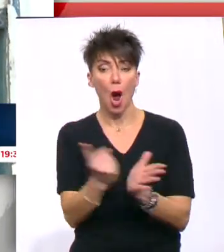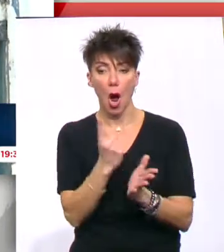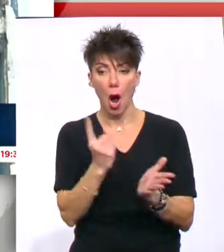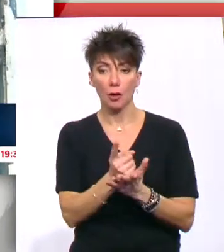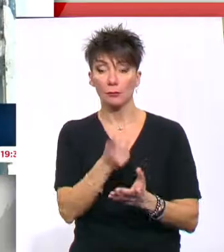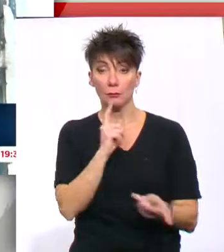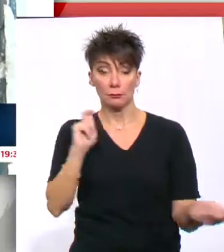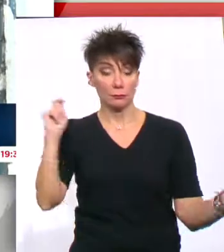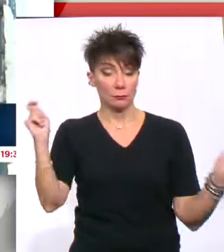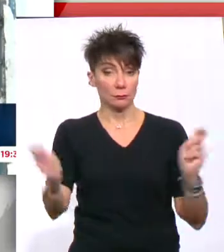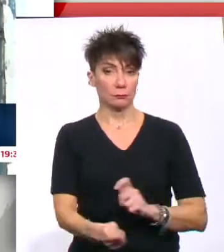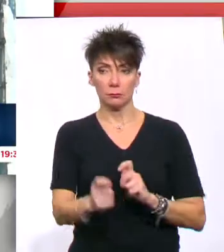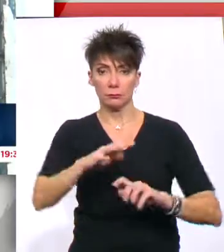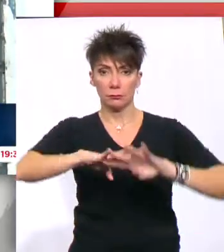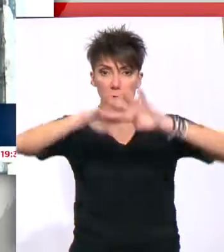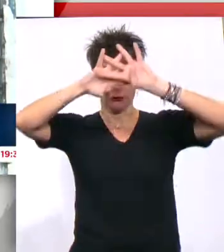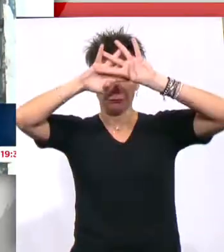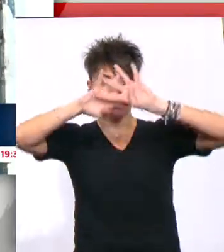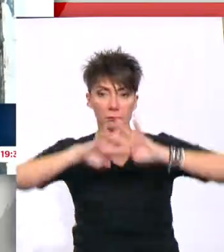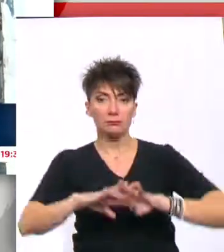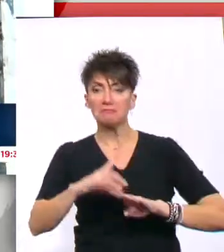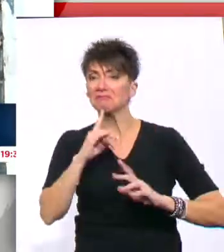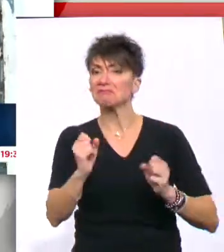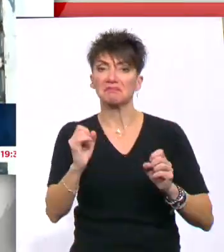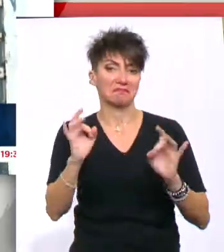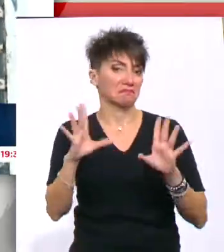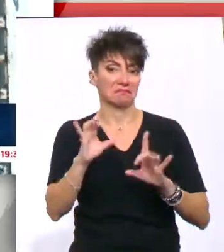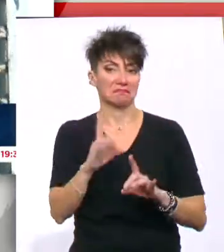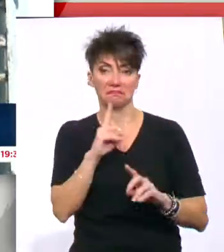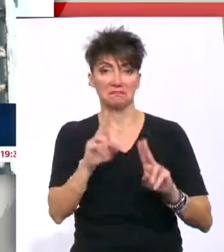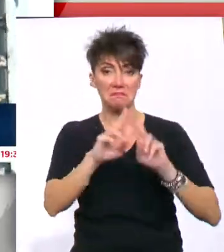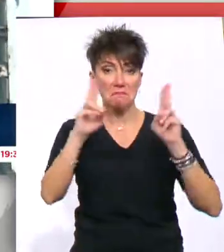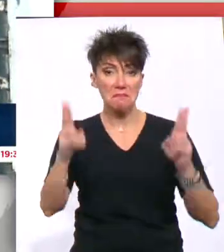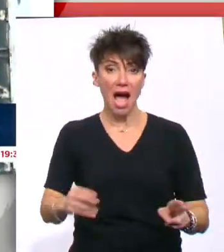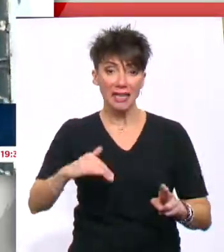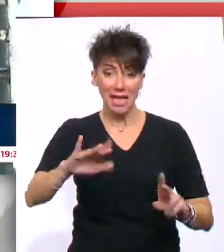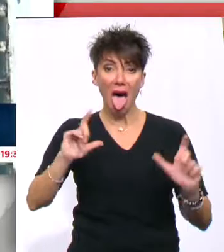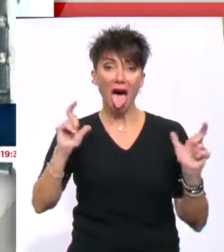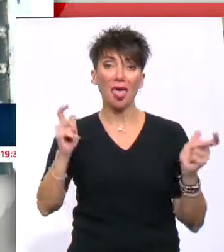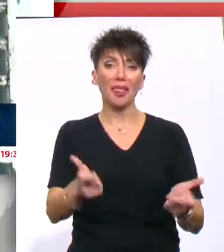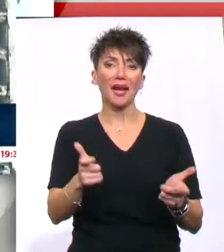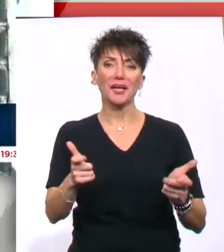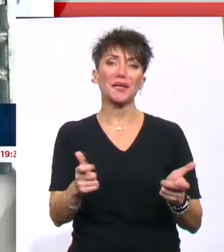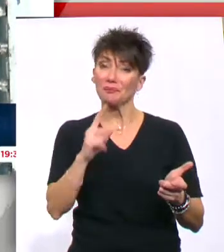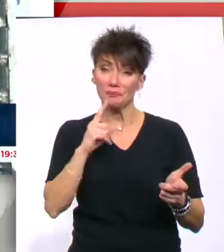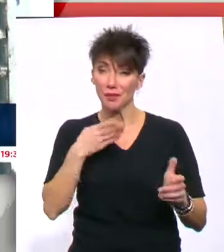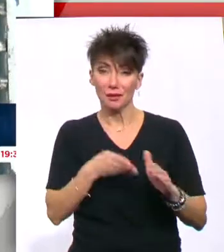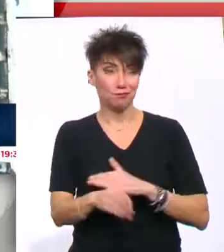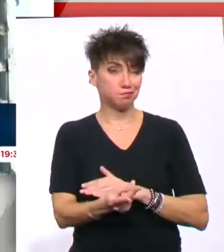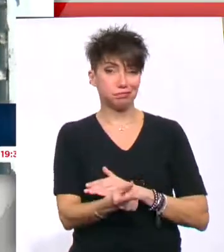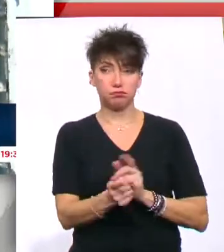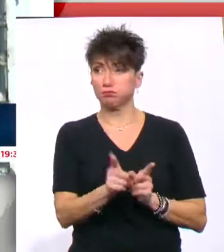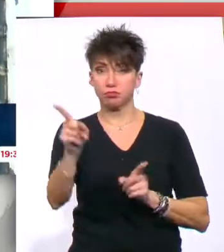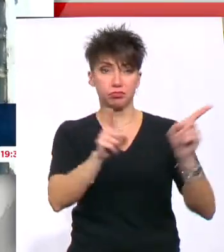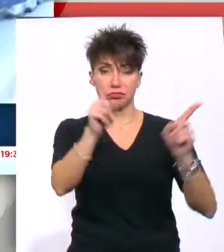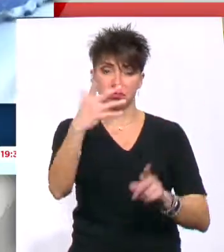μετατρέψει σε φρούριο. Αλλά όπως λέει πάλι δεν νιώθει ασφαλής αφού το μαγαζί είναι πάνω στην Εθνική Ευδό και από εδώ οι κακοποί έχουν πολλούς